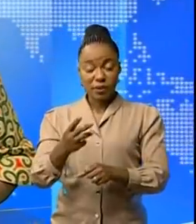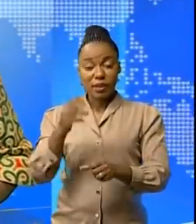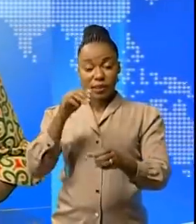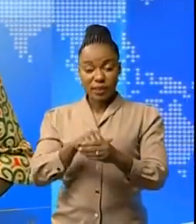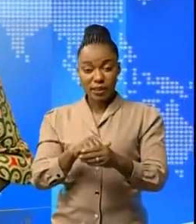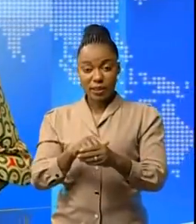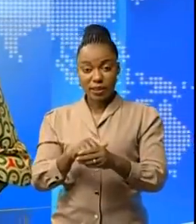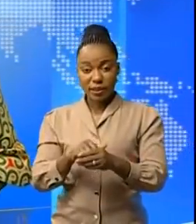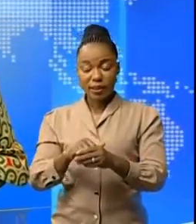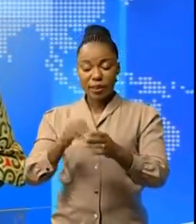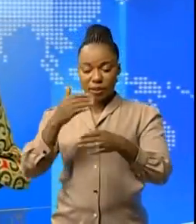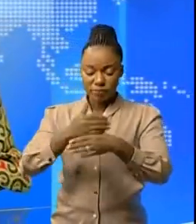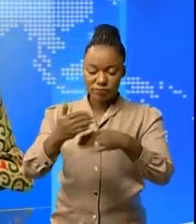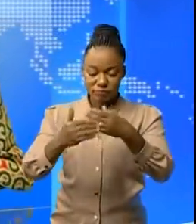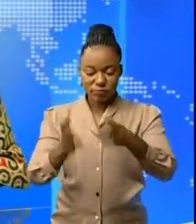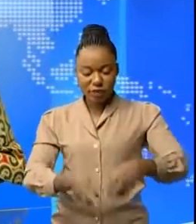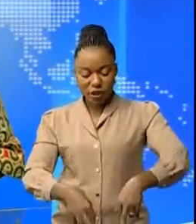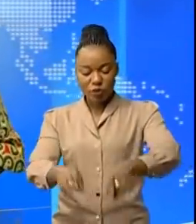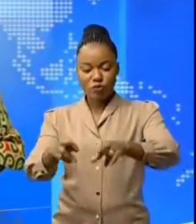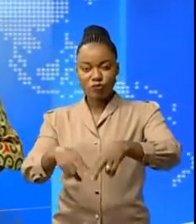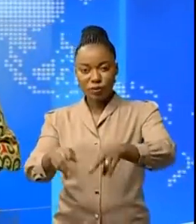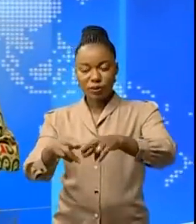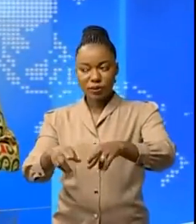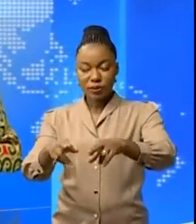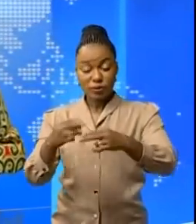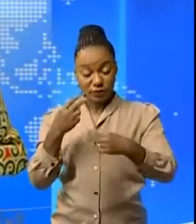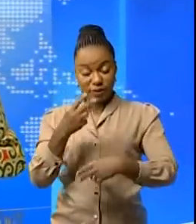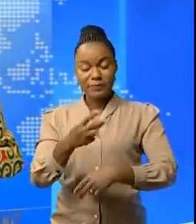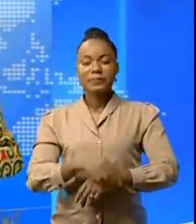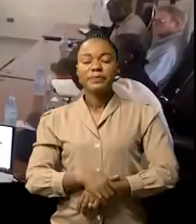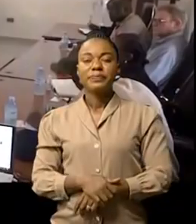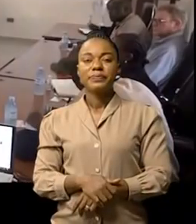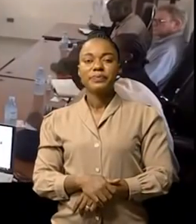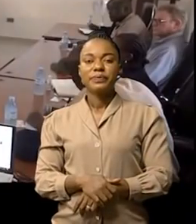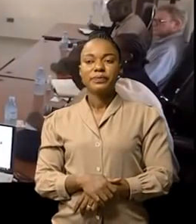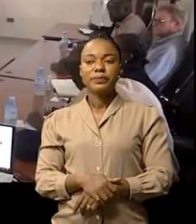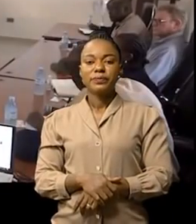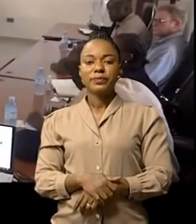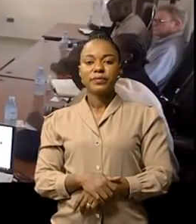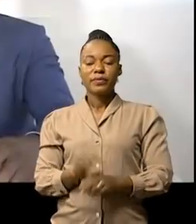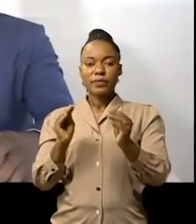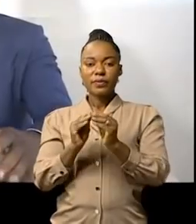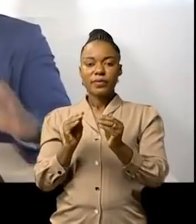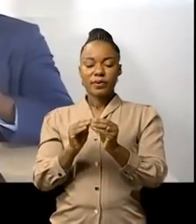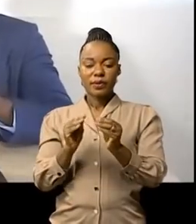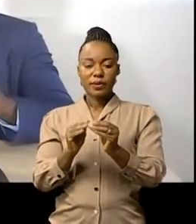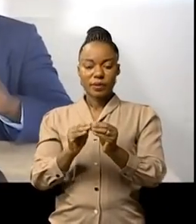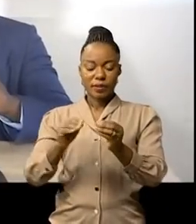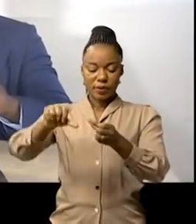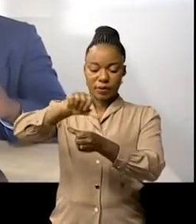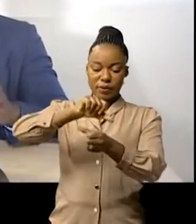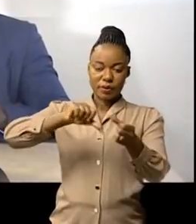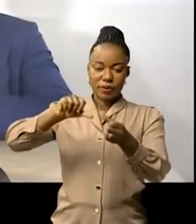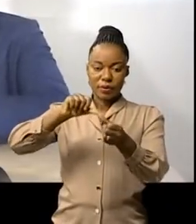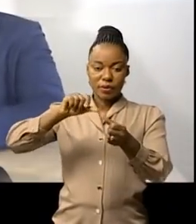domaine des infrastructures routières à construire et à réhabiliter. Réunis autour du gouverneur Christophe